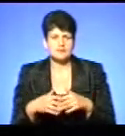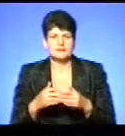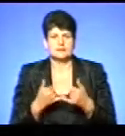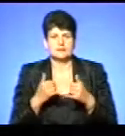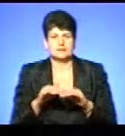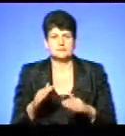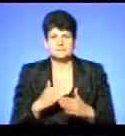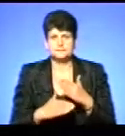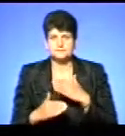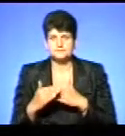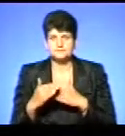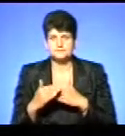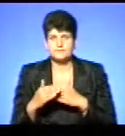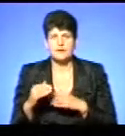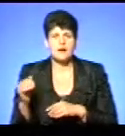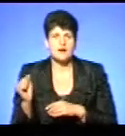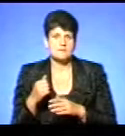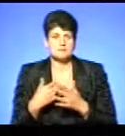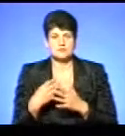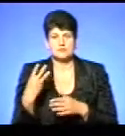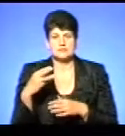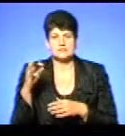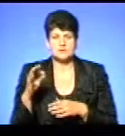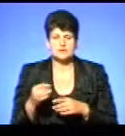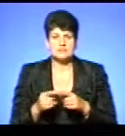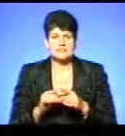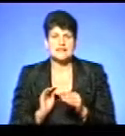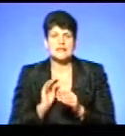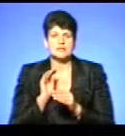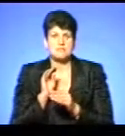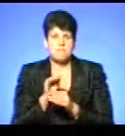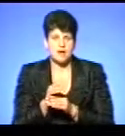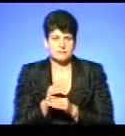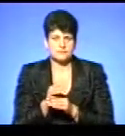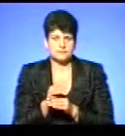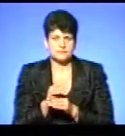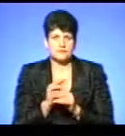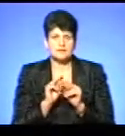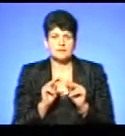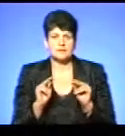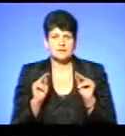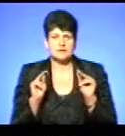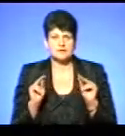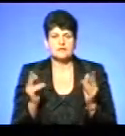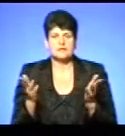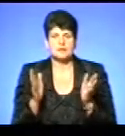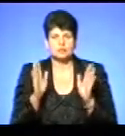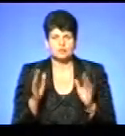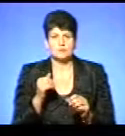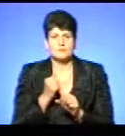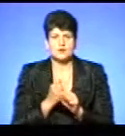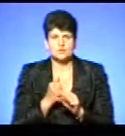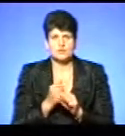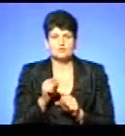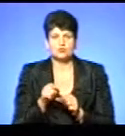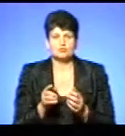потребами. А десь 30% – це надбавки викладачам, педагогам, які будуть працювати, в